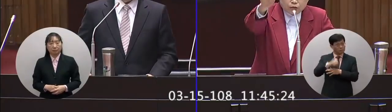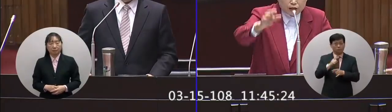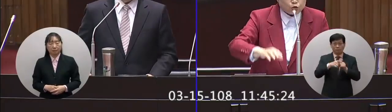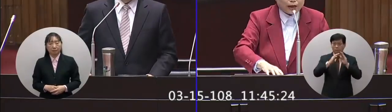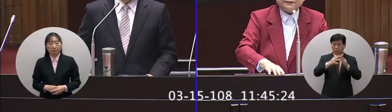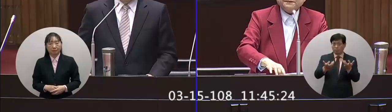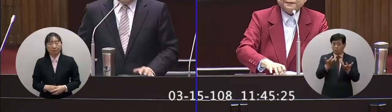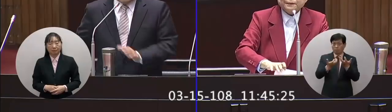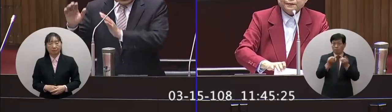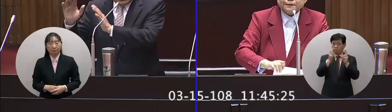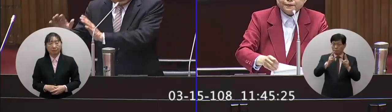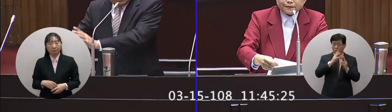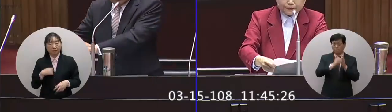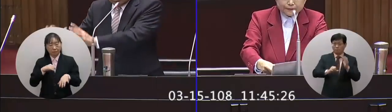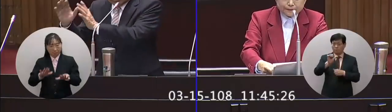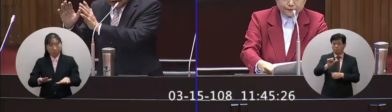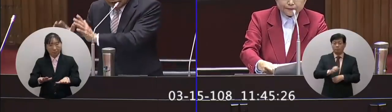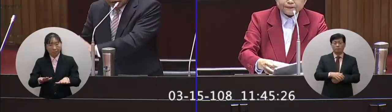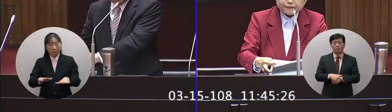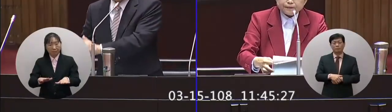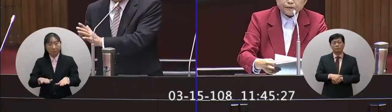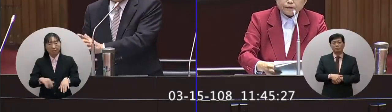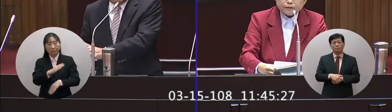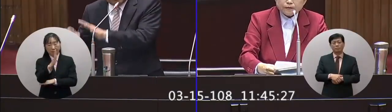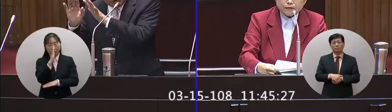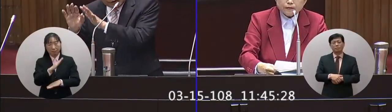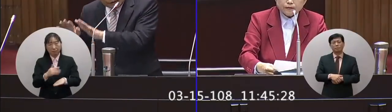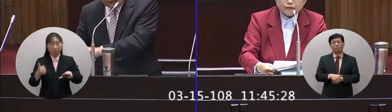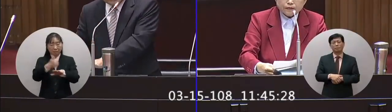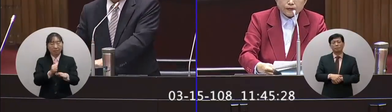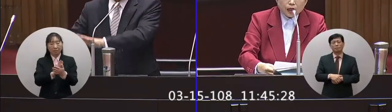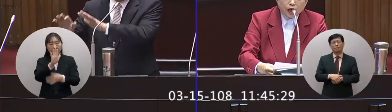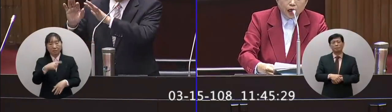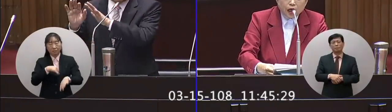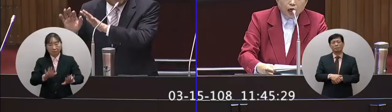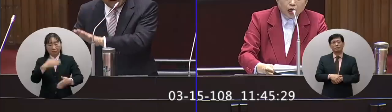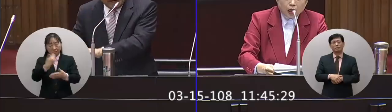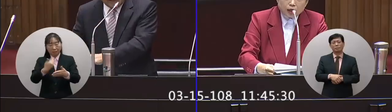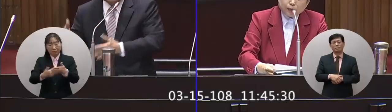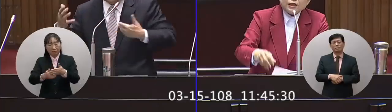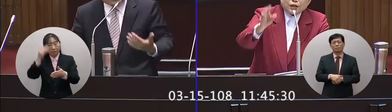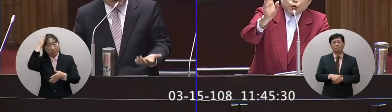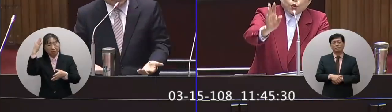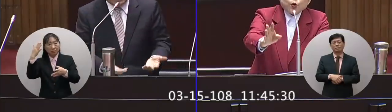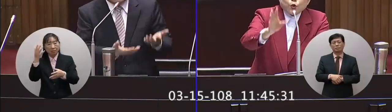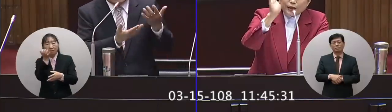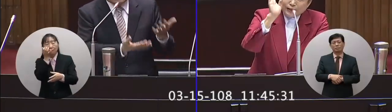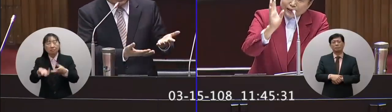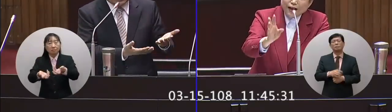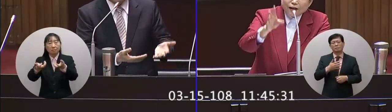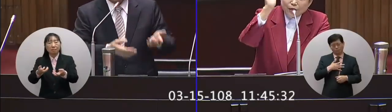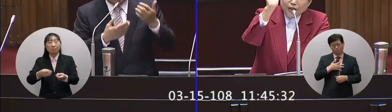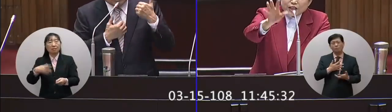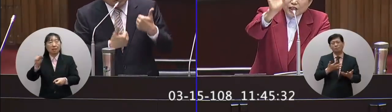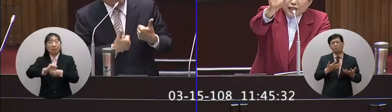電廠拿掉五個機組嗎我們現在從政府執政以來我們都一直在減少燃煤增加